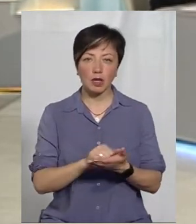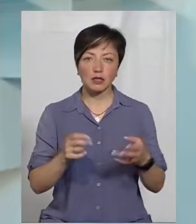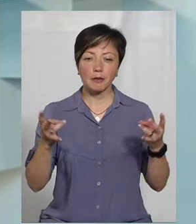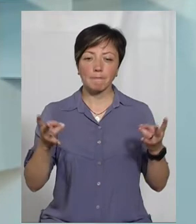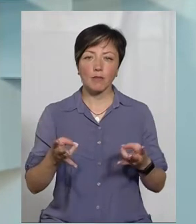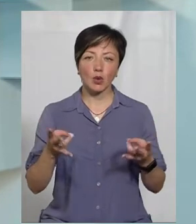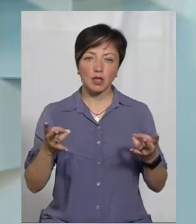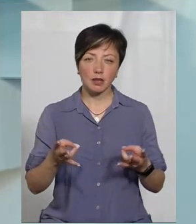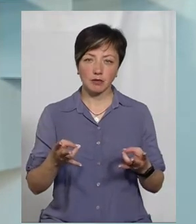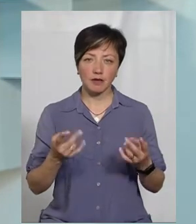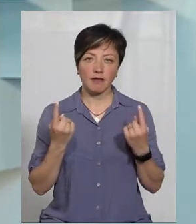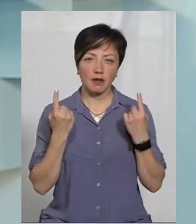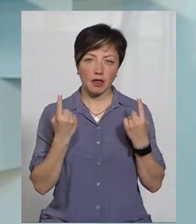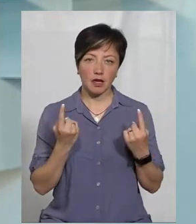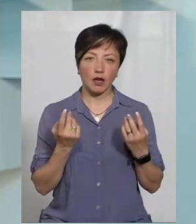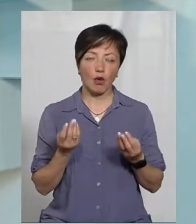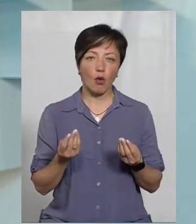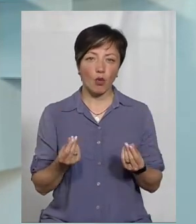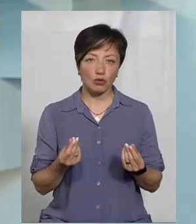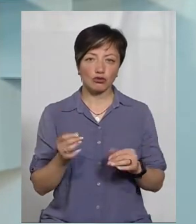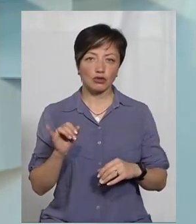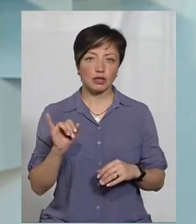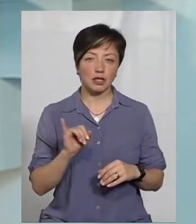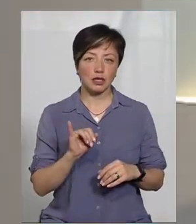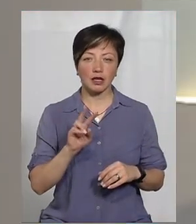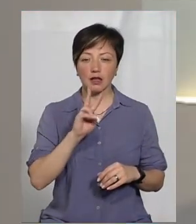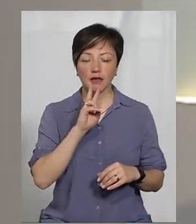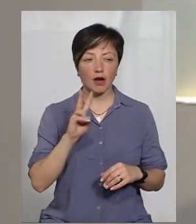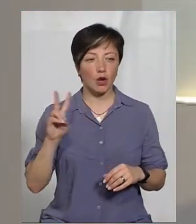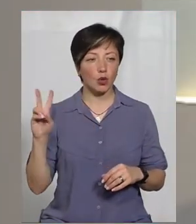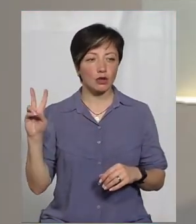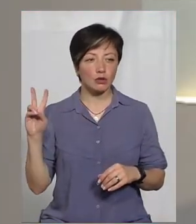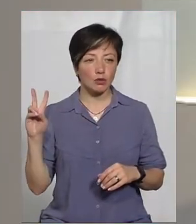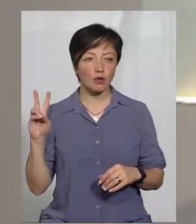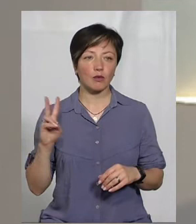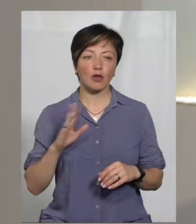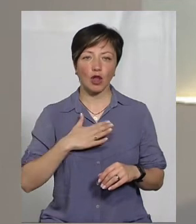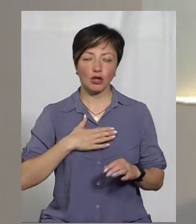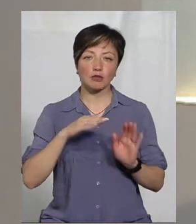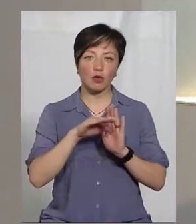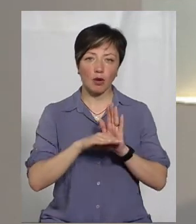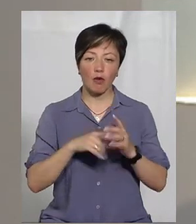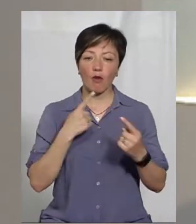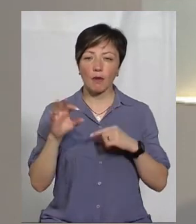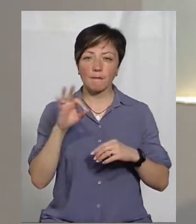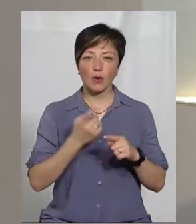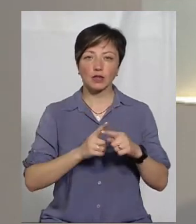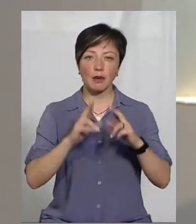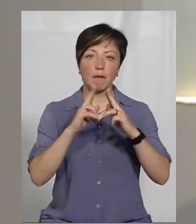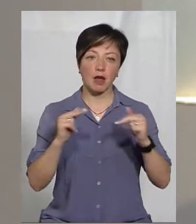потрібні великі кошти. І два роки тому у темі дня говорили про палац